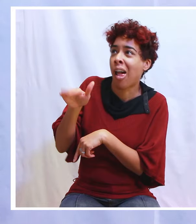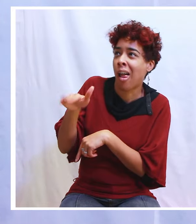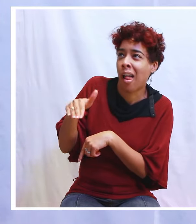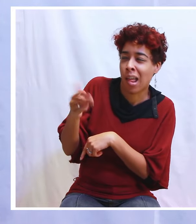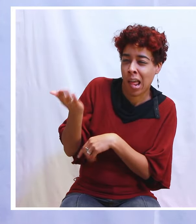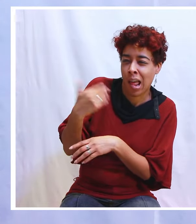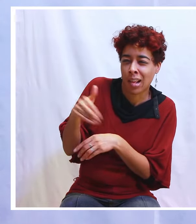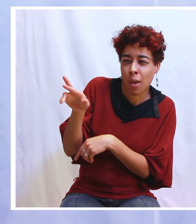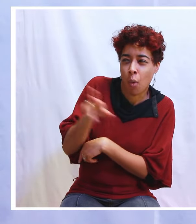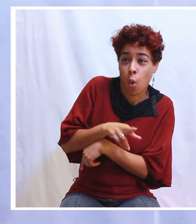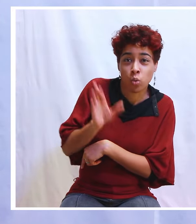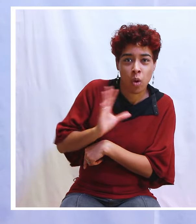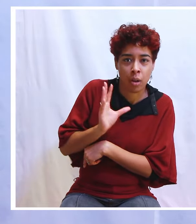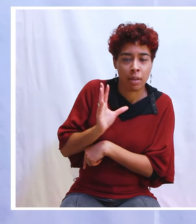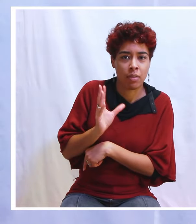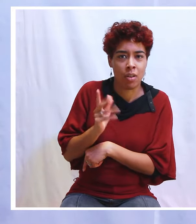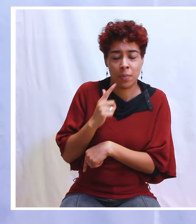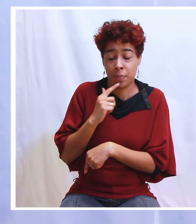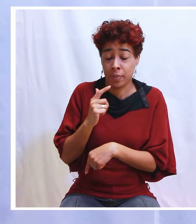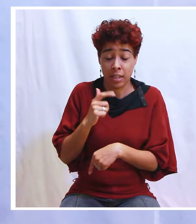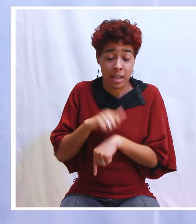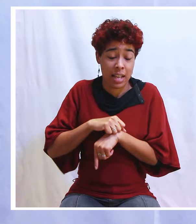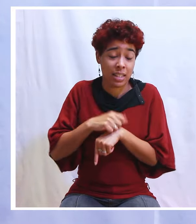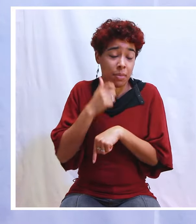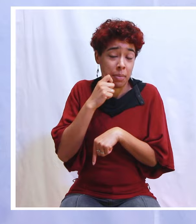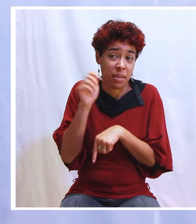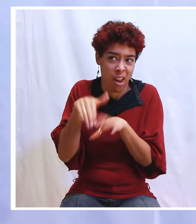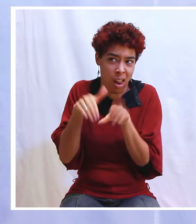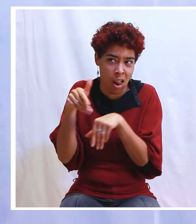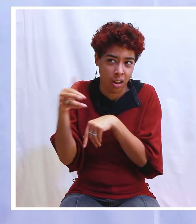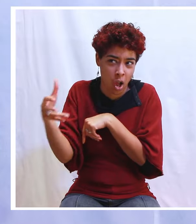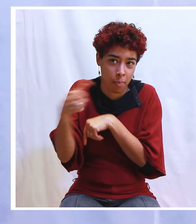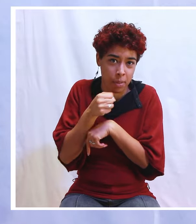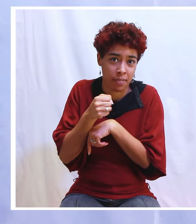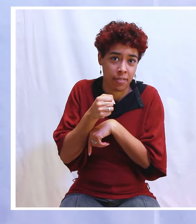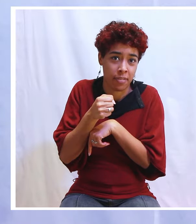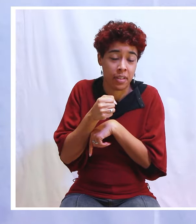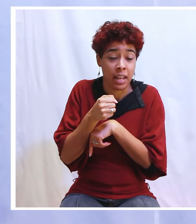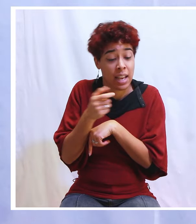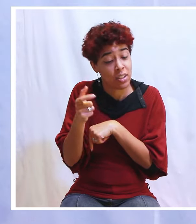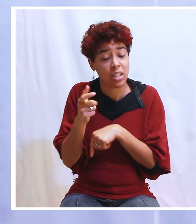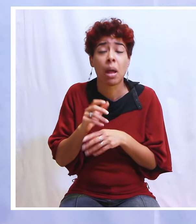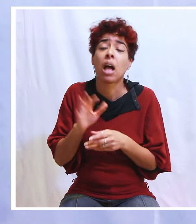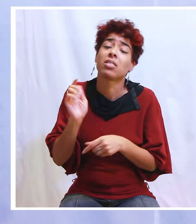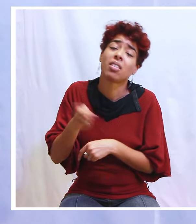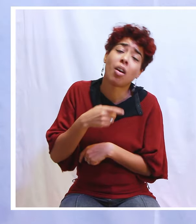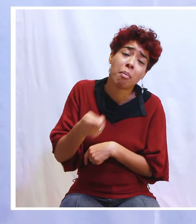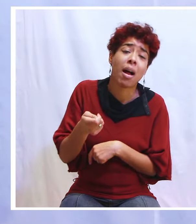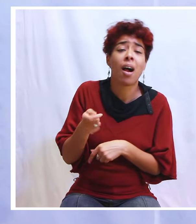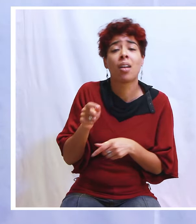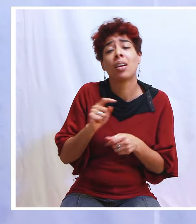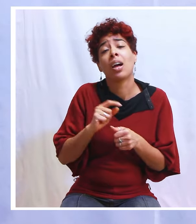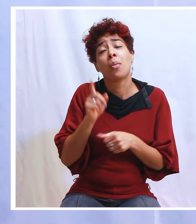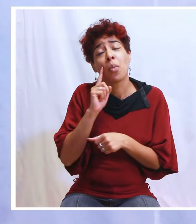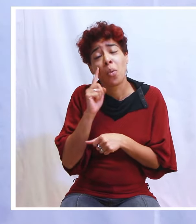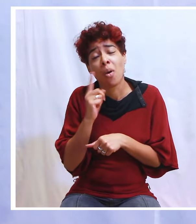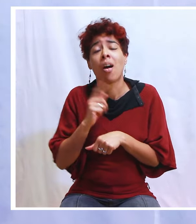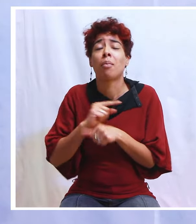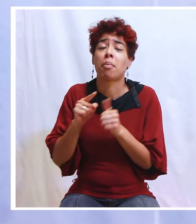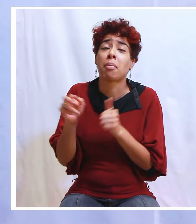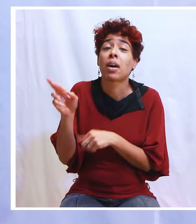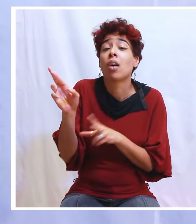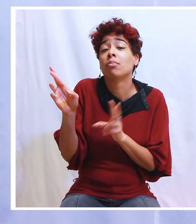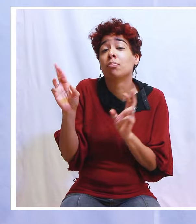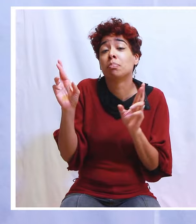des choses qui vont se présenter devant toi. Ta chair essaiera de te rattraper et te donner plein d'excuses à ce moment-là pour que tu te rassoies.